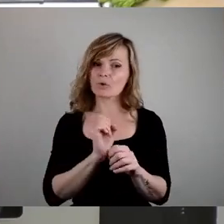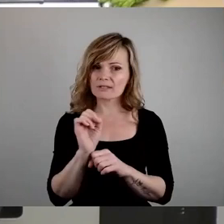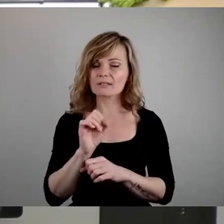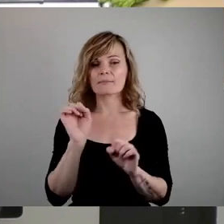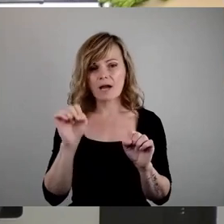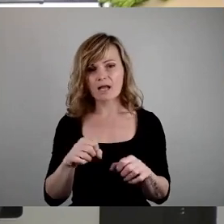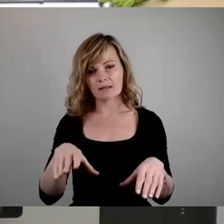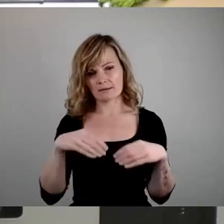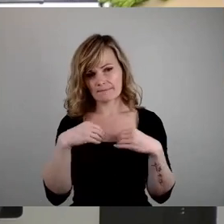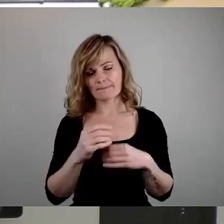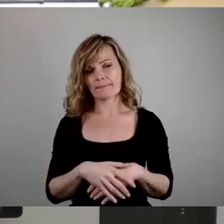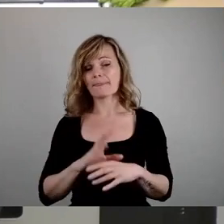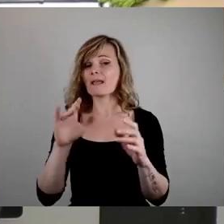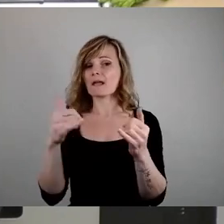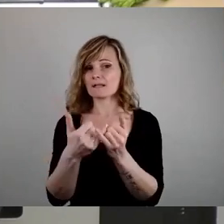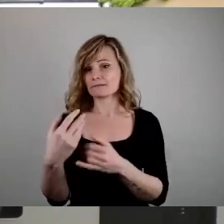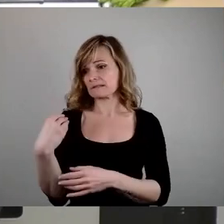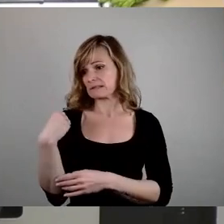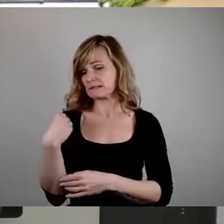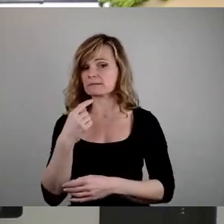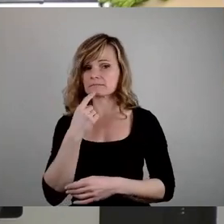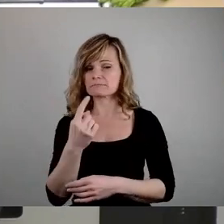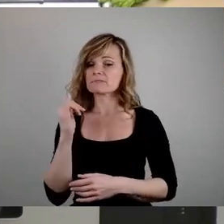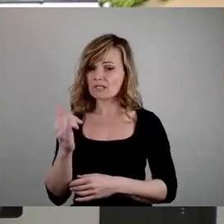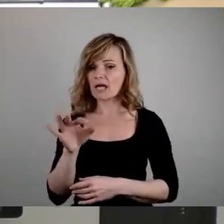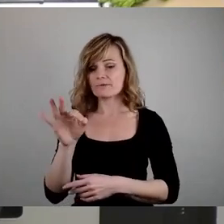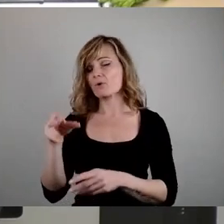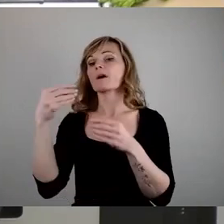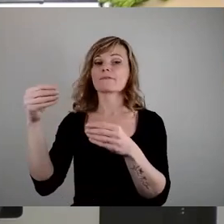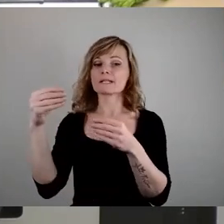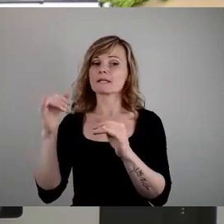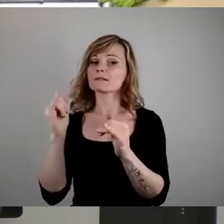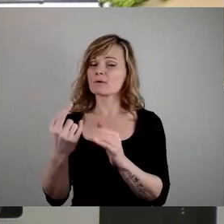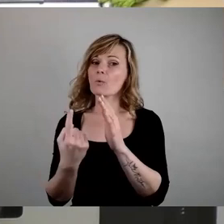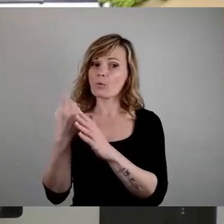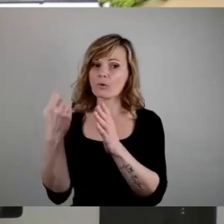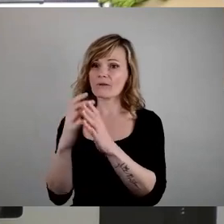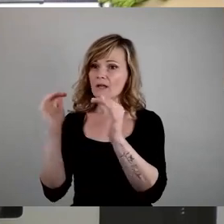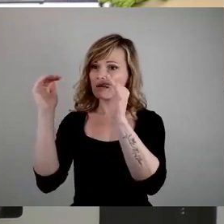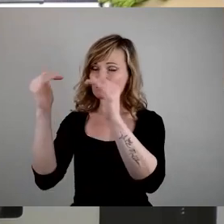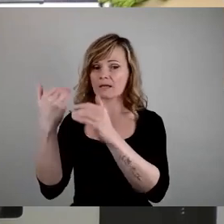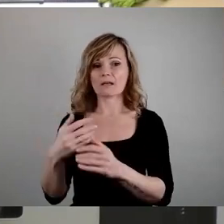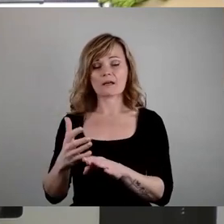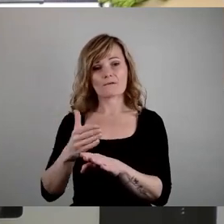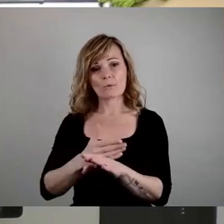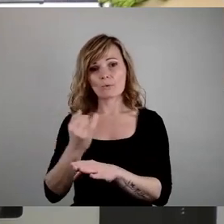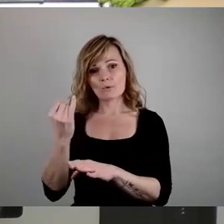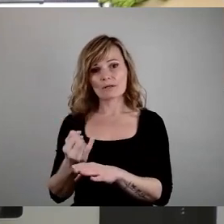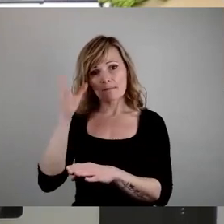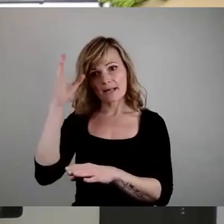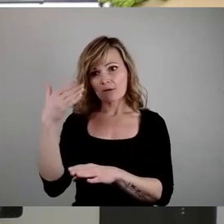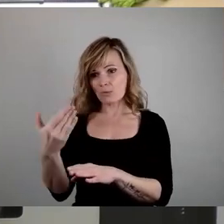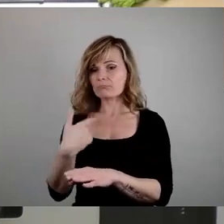Eltern signalisieren uns immer wieder, dass sie bereit sind, für qualitativ hochwertige, frühkündige Bildung zu bezahlen.